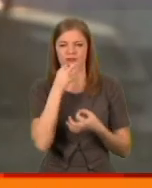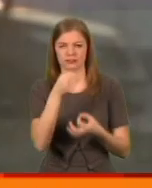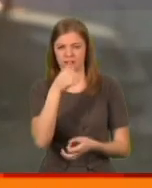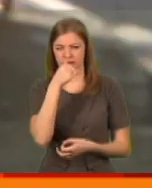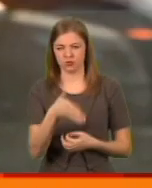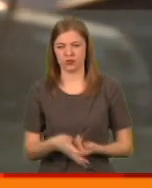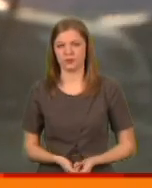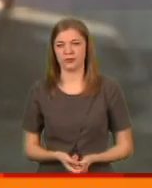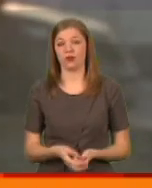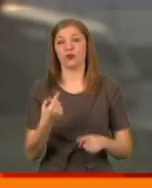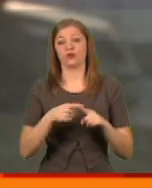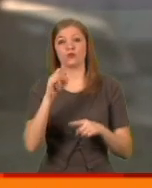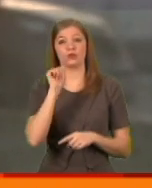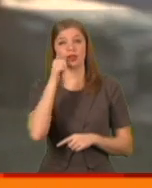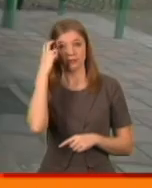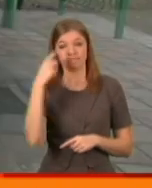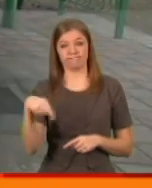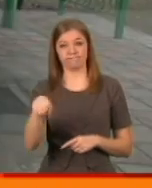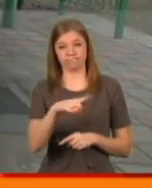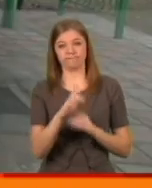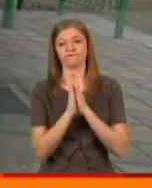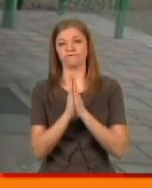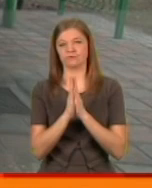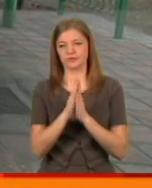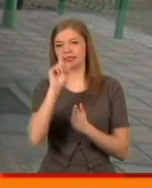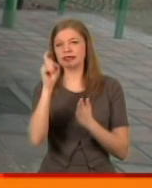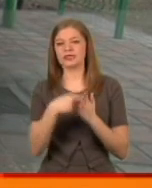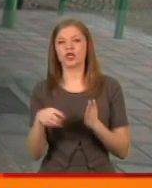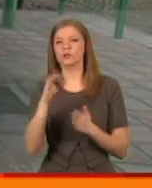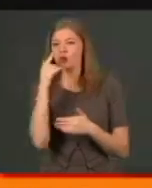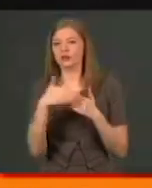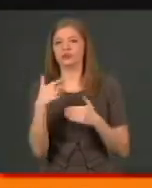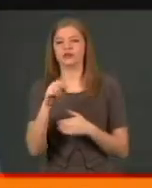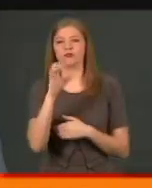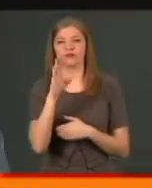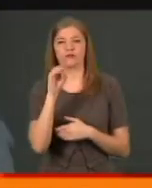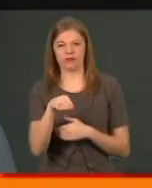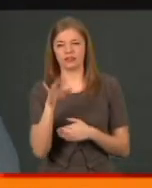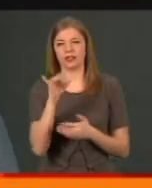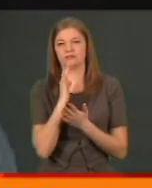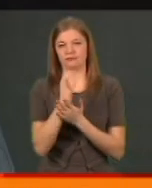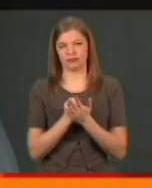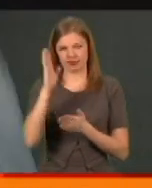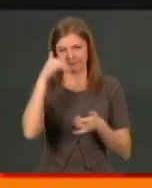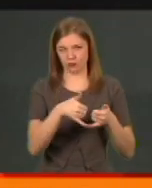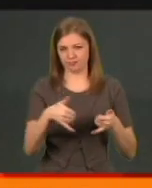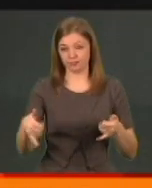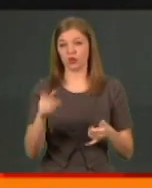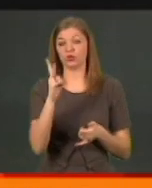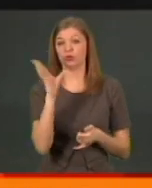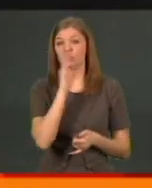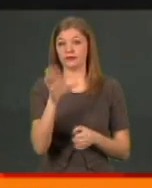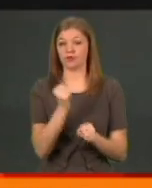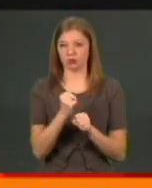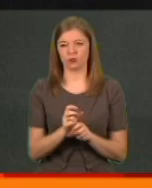не можемо. Тому на завтра киян правобережного Києва просять дізнатися про найближчі бювети і запастися водою. Для тих, хто не стих